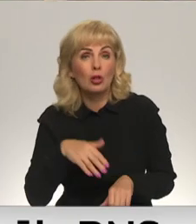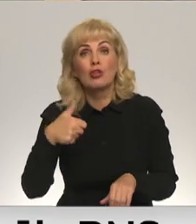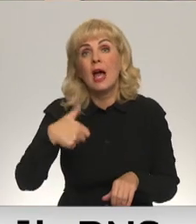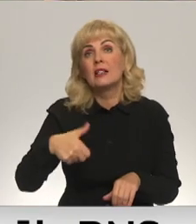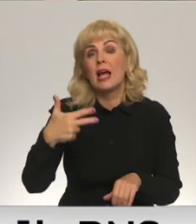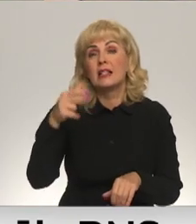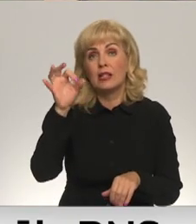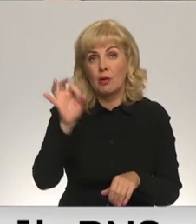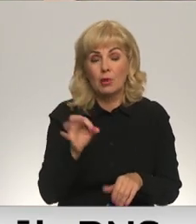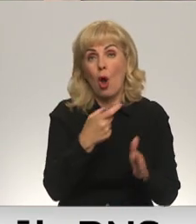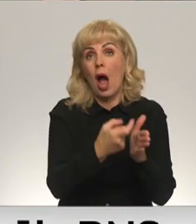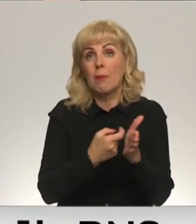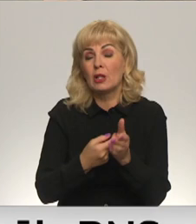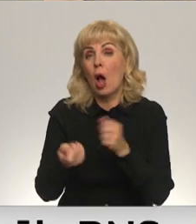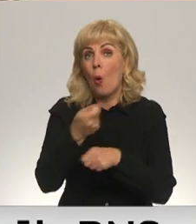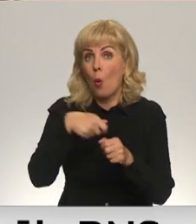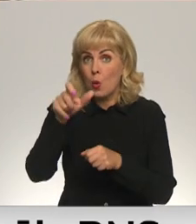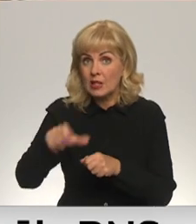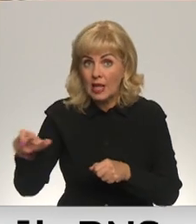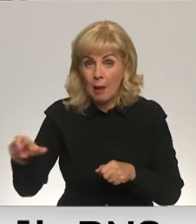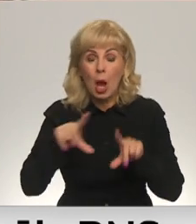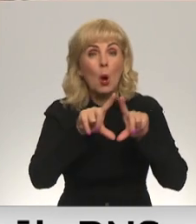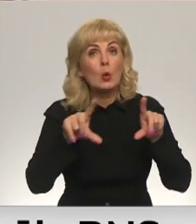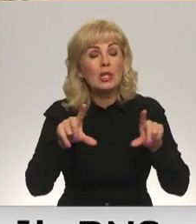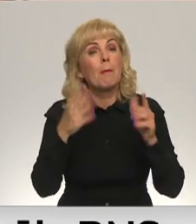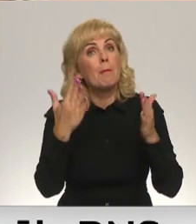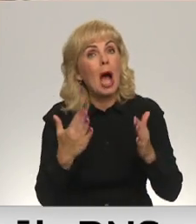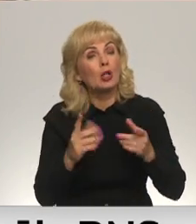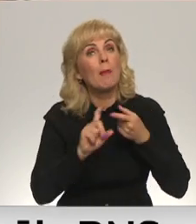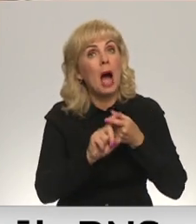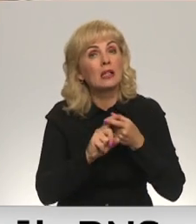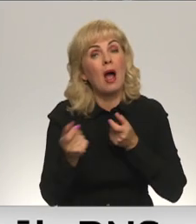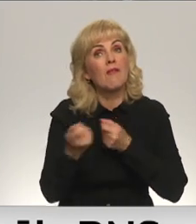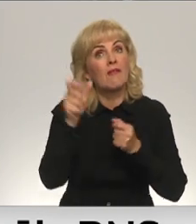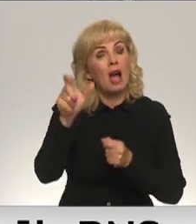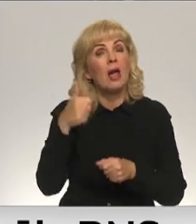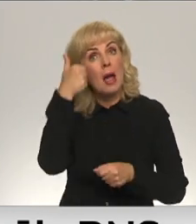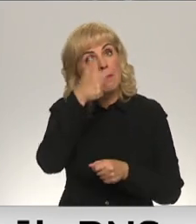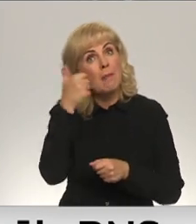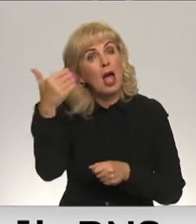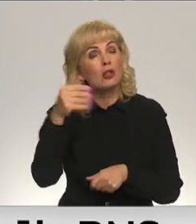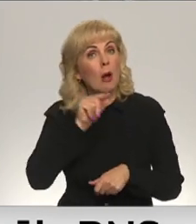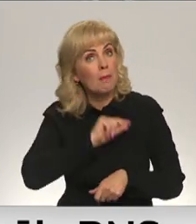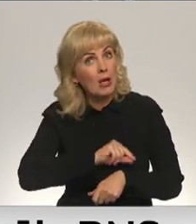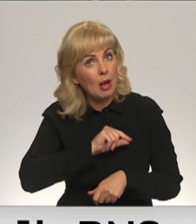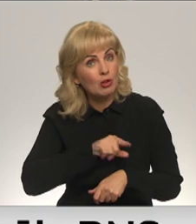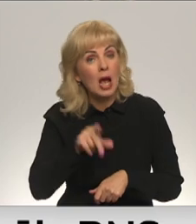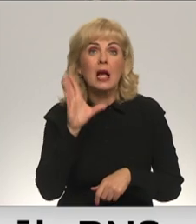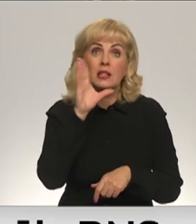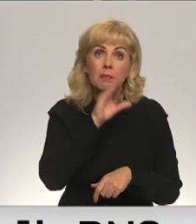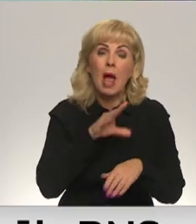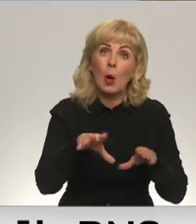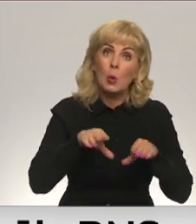% aptaujāto uzņēmēja uzskata, ka uzņēmumu panākumi ir atkarīgi no vadītāja personiskajām īpašībām, piemēram, spējas